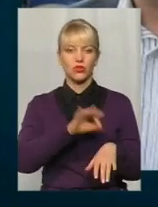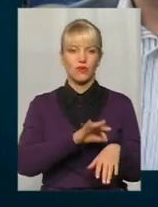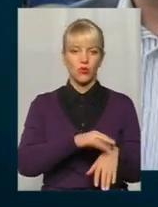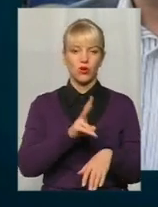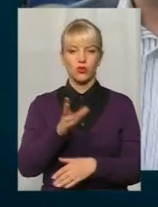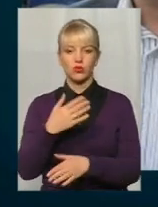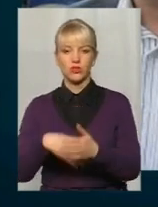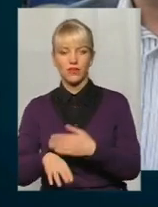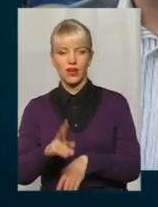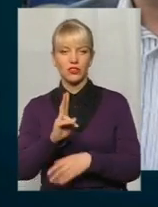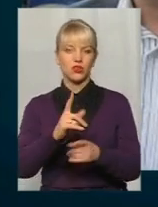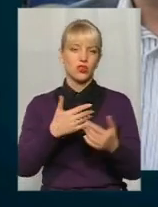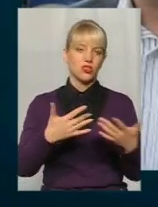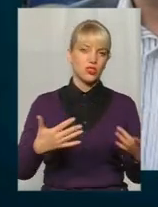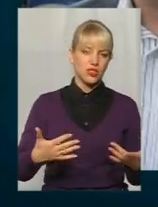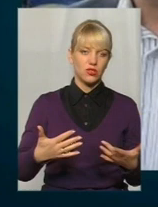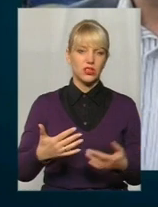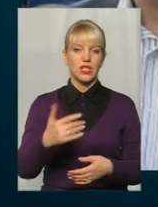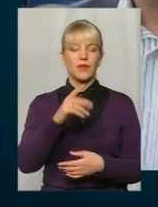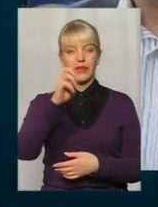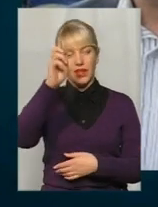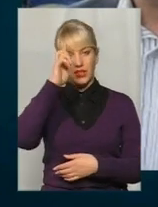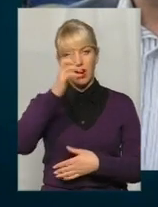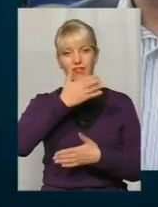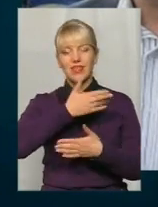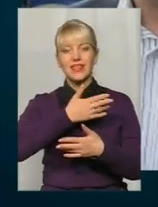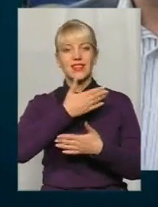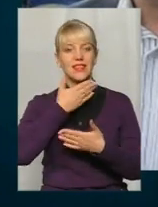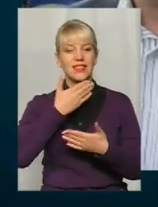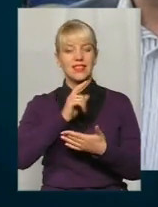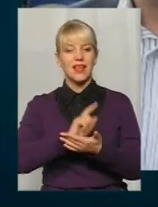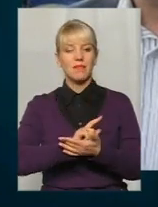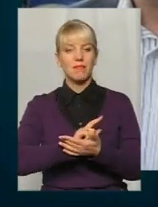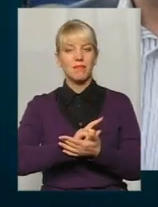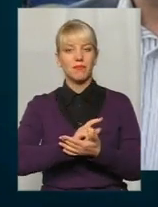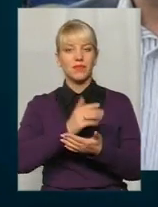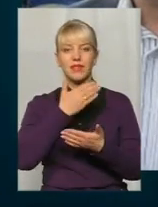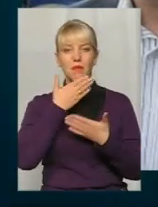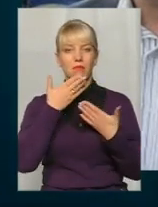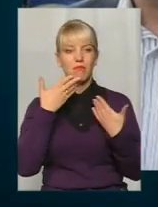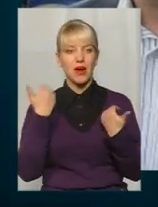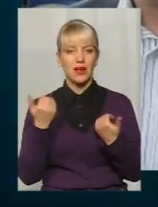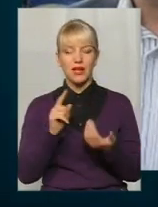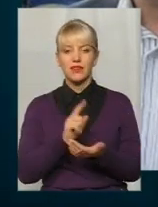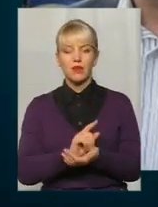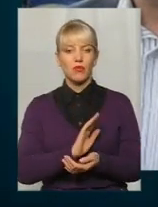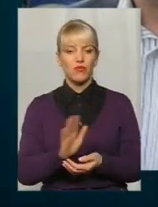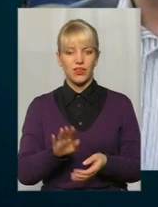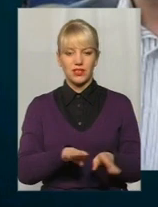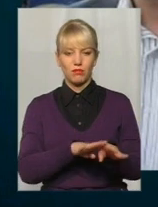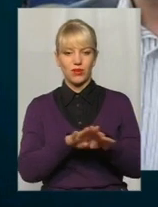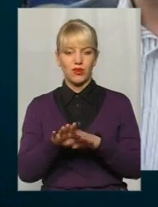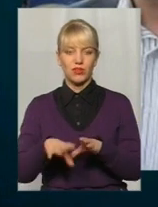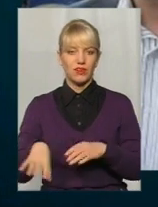хтось інвалід, хтось ще щось. Тобто держава не має, ми не маємо, не повинні прирівнювати